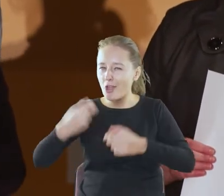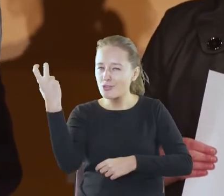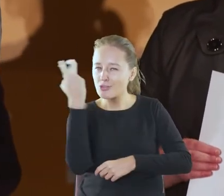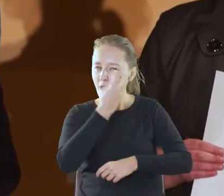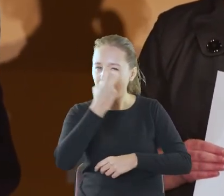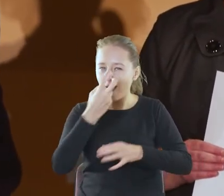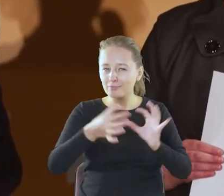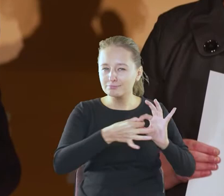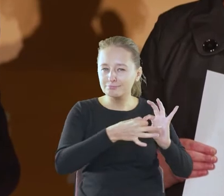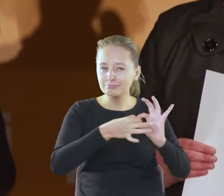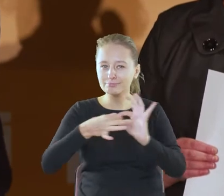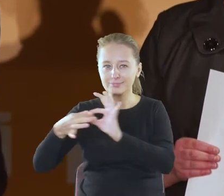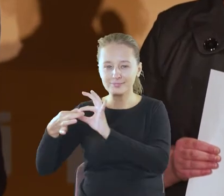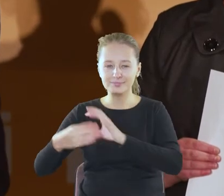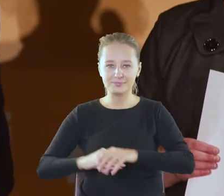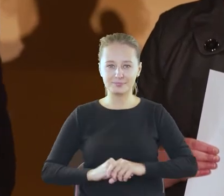czytanie.